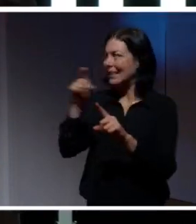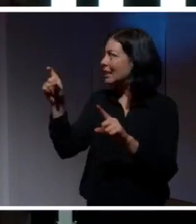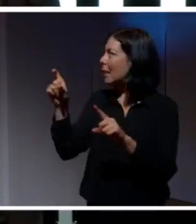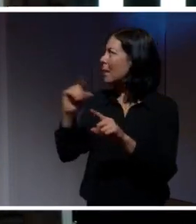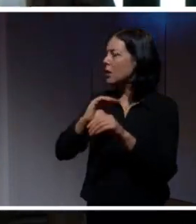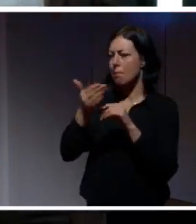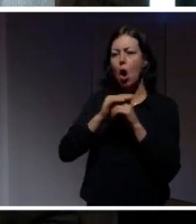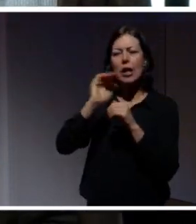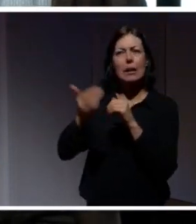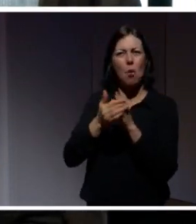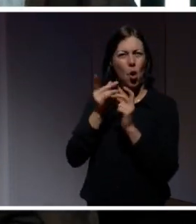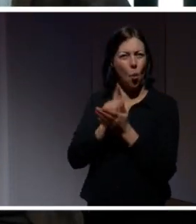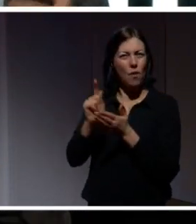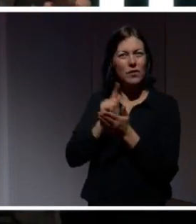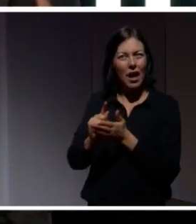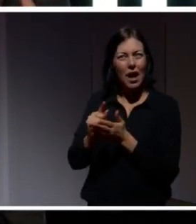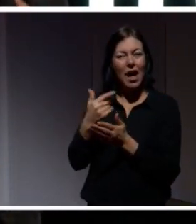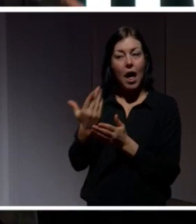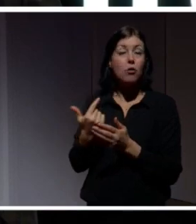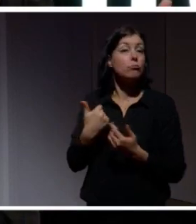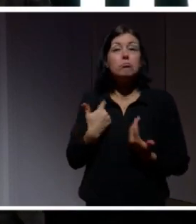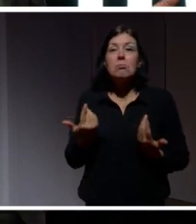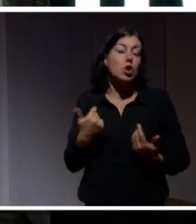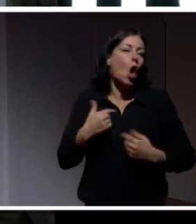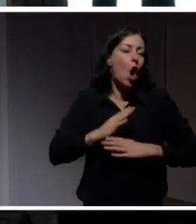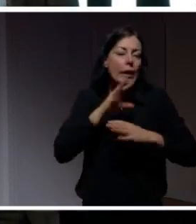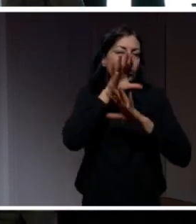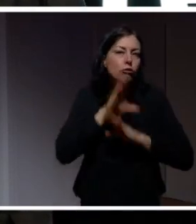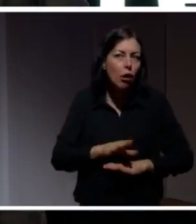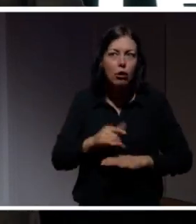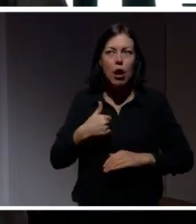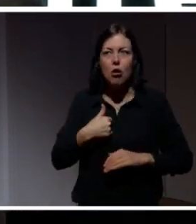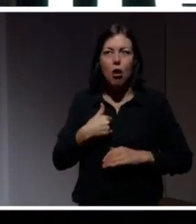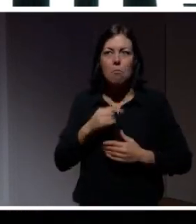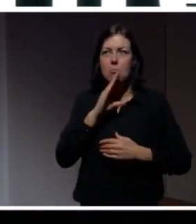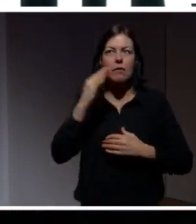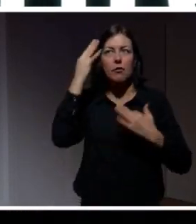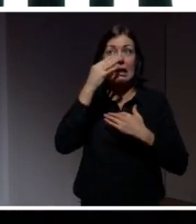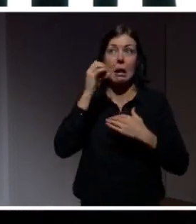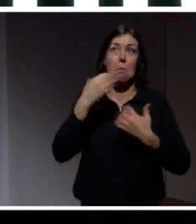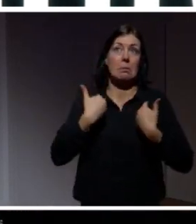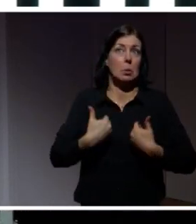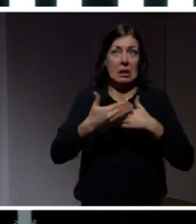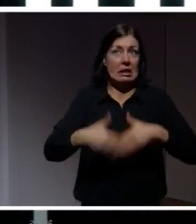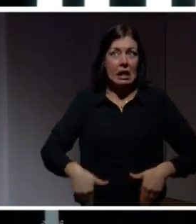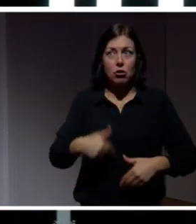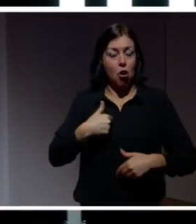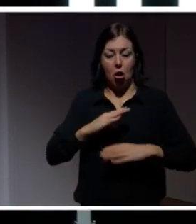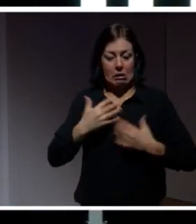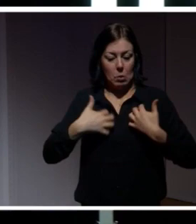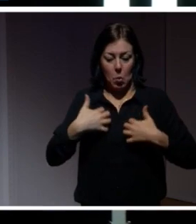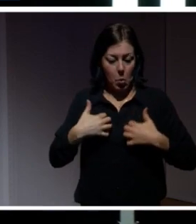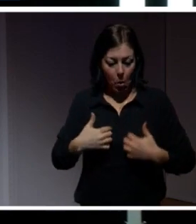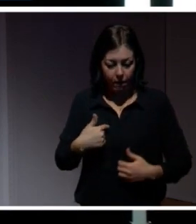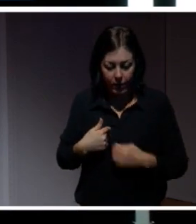också i kommentarsfältet i inlägget här, det är jag har ingenting att dölja, så jag har ingenting att fundera om när det gäller personlig integritet, eller ingenting att oroa mig för.